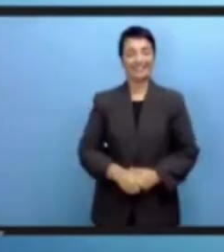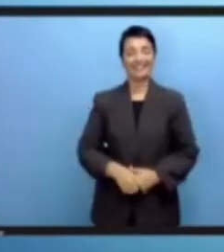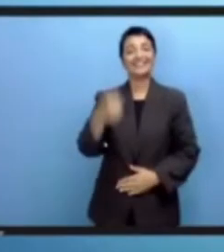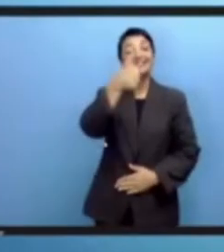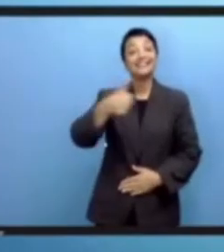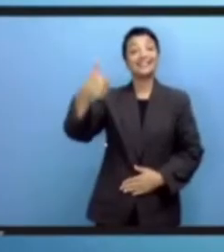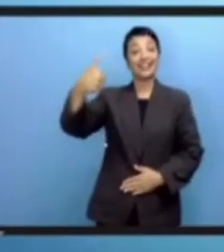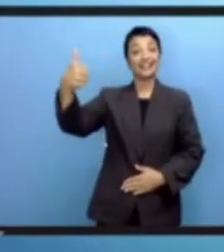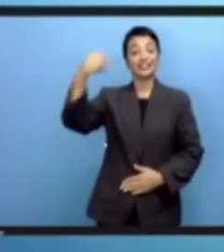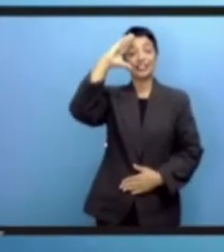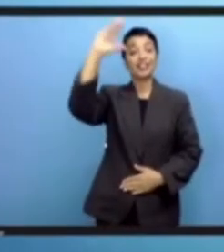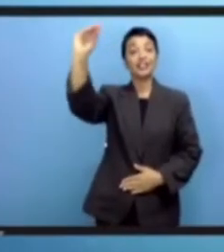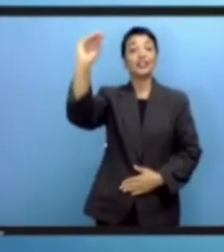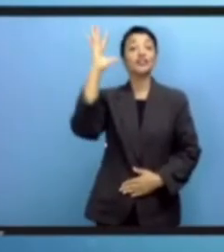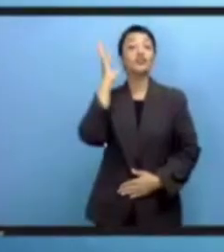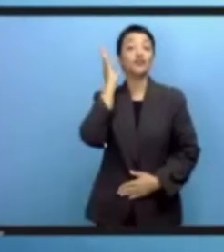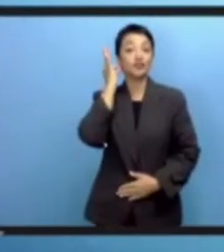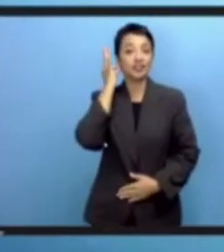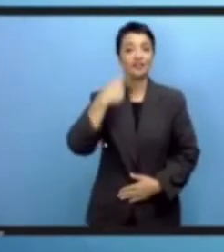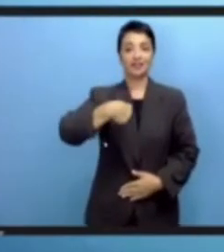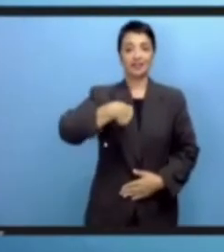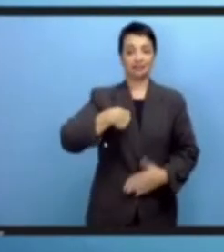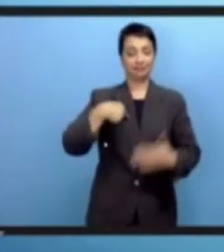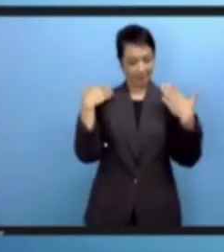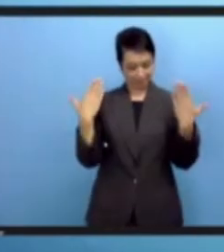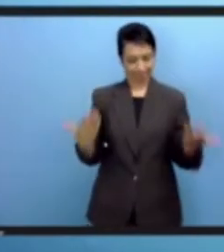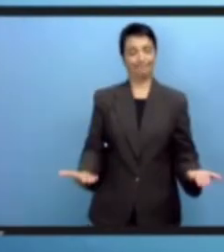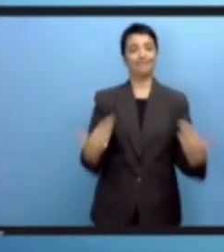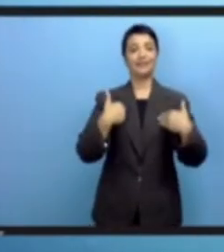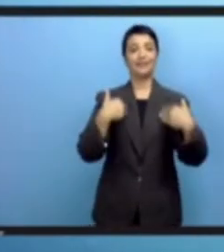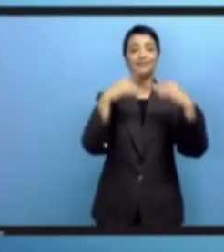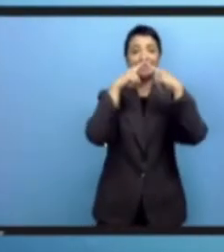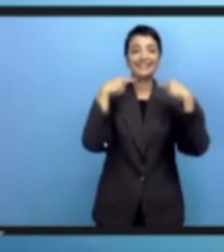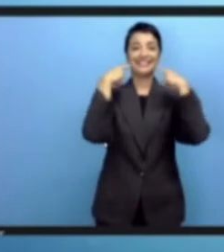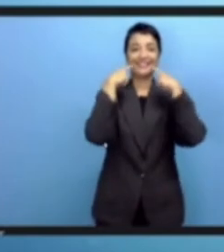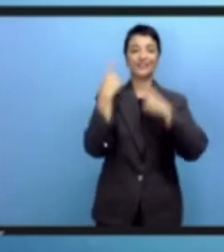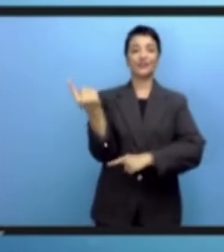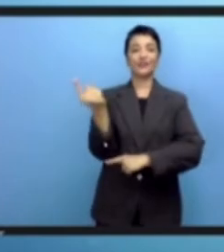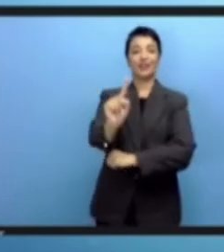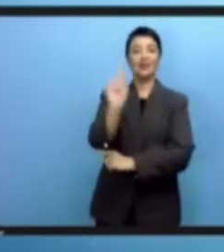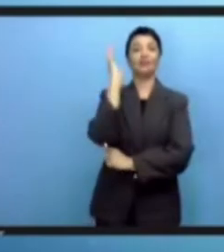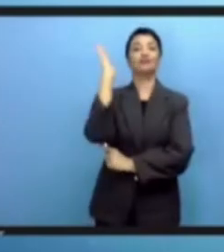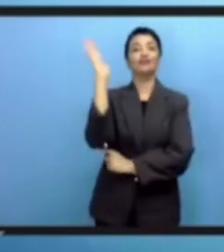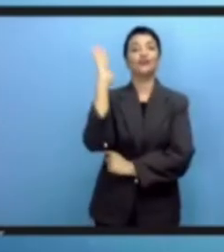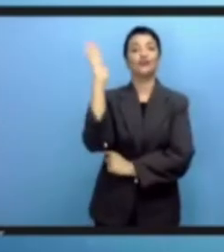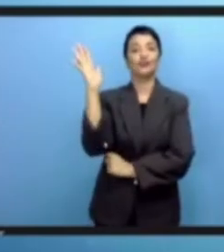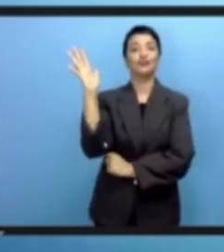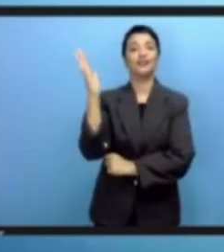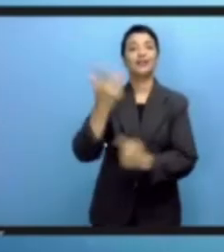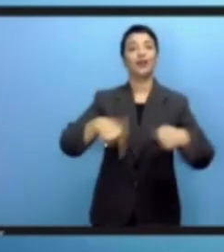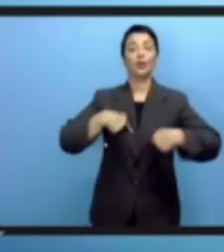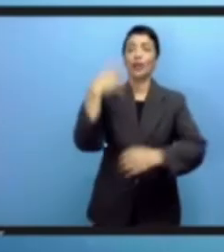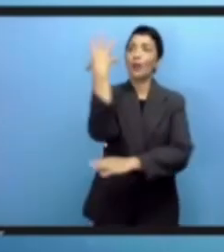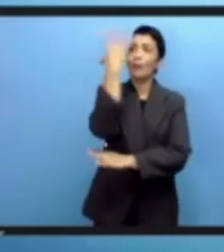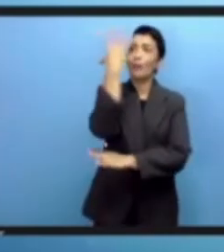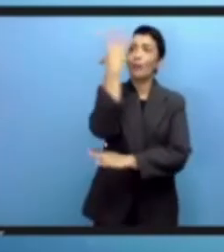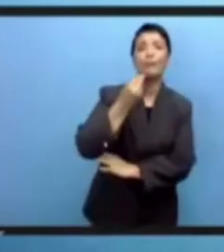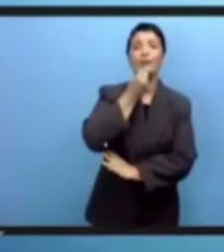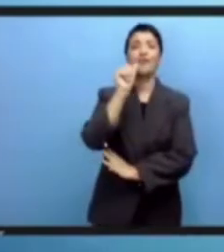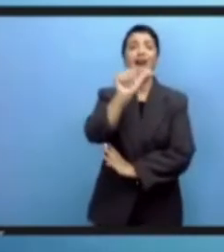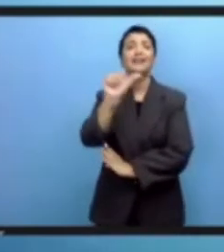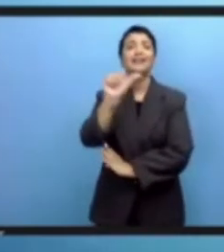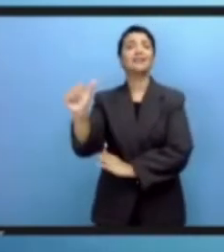أصحاب المعالي والسعادة حضرة السيدات والسادة لمن الدواعي السروري أن أجتمع